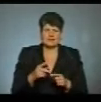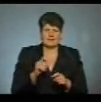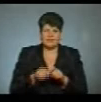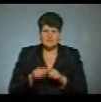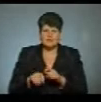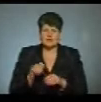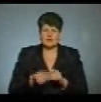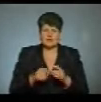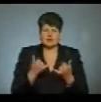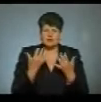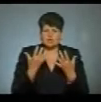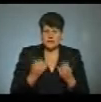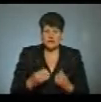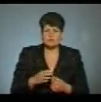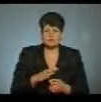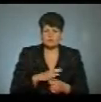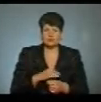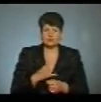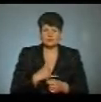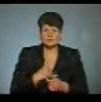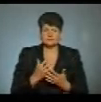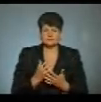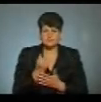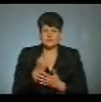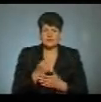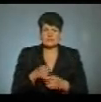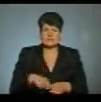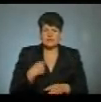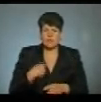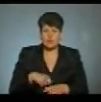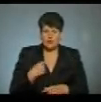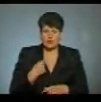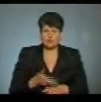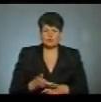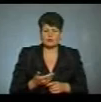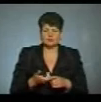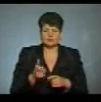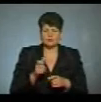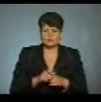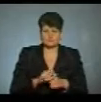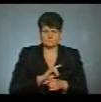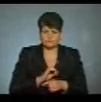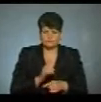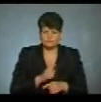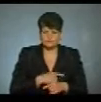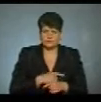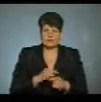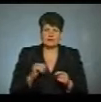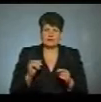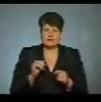сьогоднішній день він у нас вийшов з замочком, досить міцний і